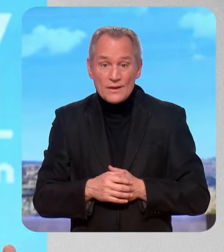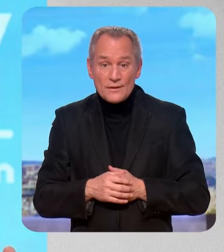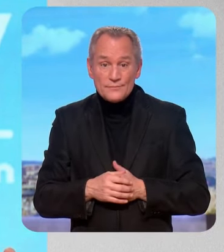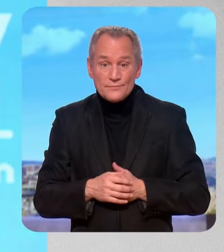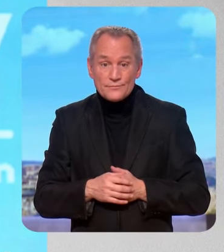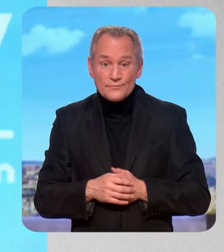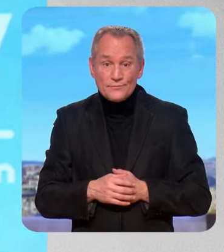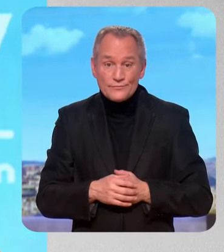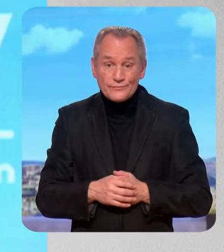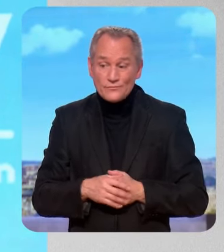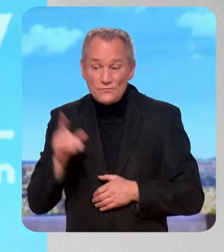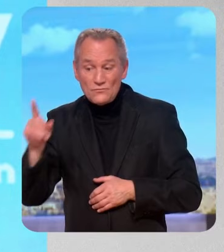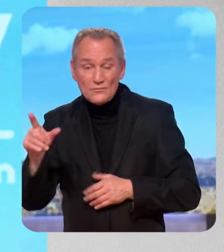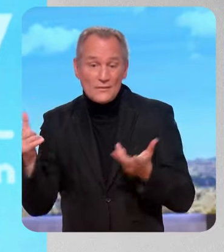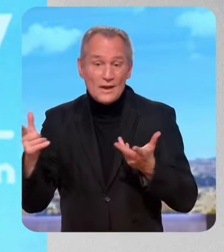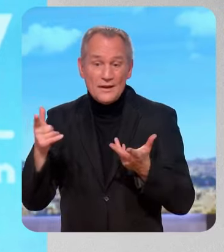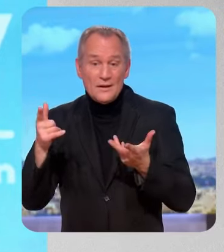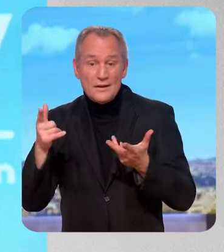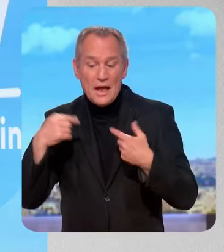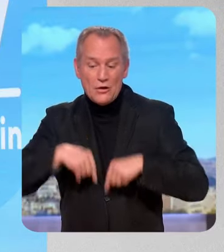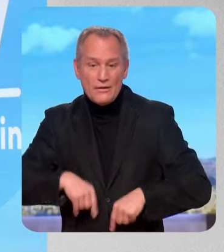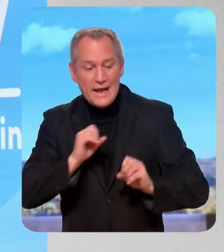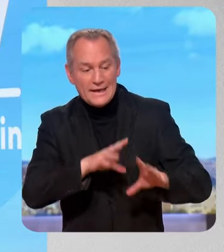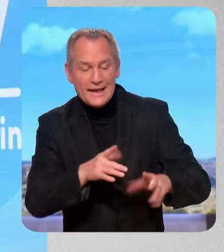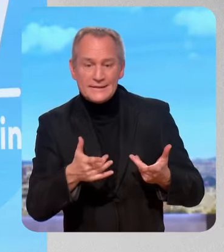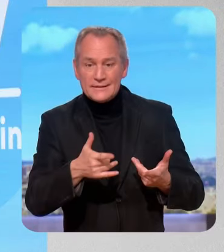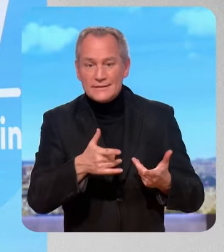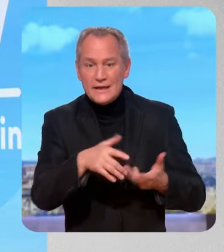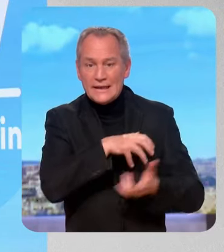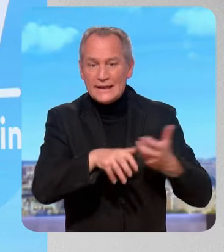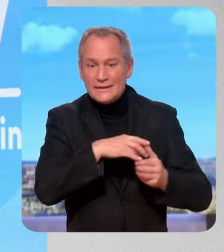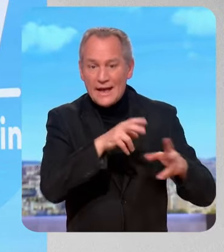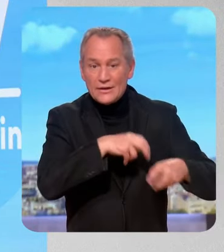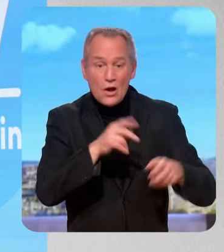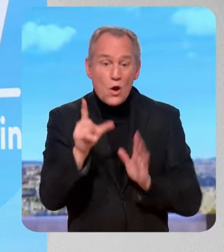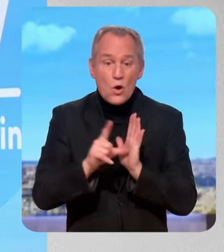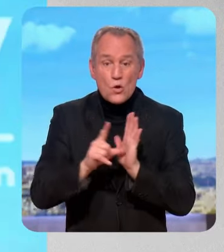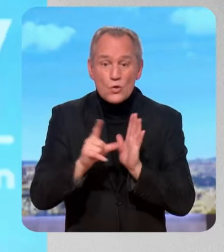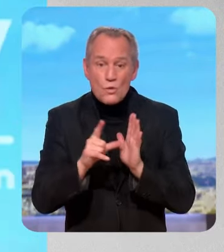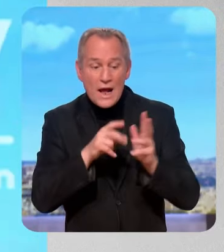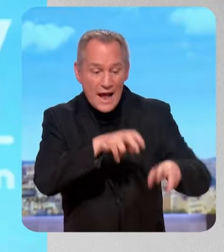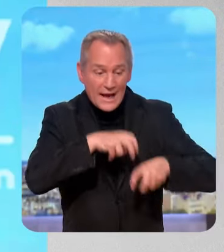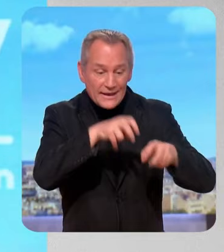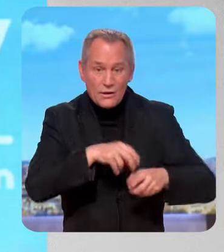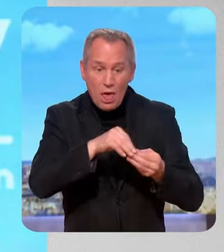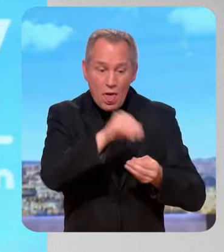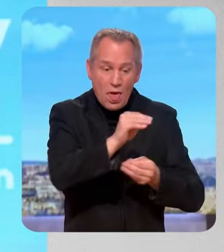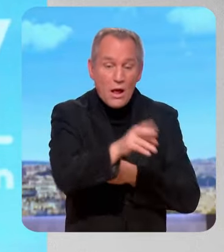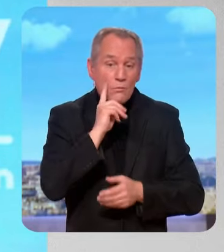la crise agricole. Il y une loi d'orientation agricole qui a été reportée, reportée, reportée, parce qu'il fallait parler de la loi de l'immigration.